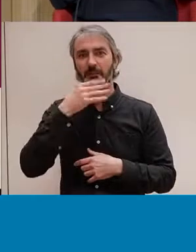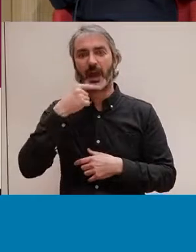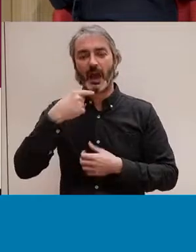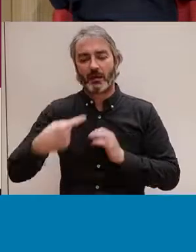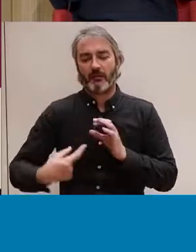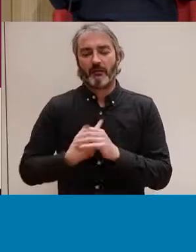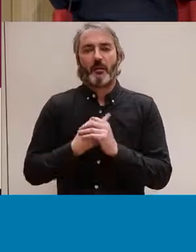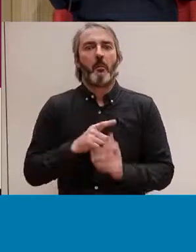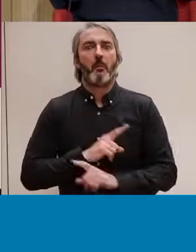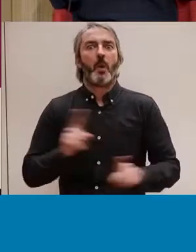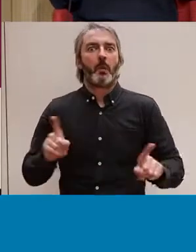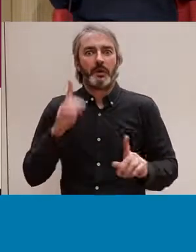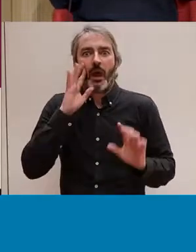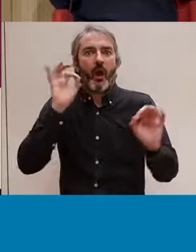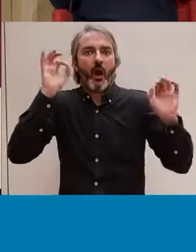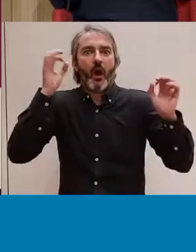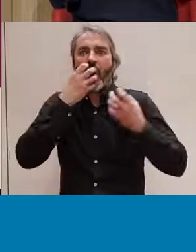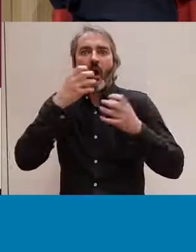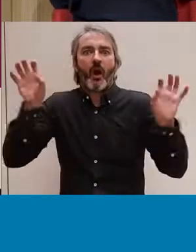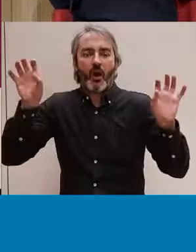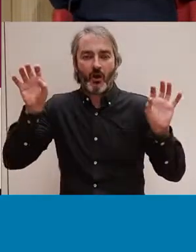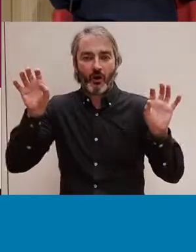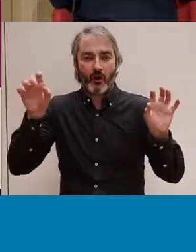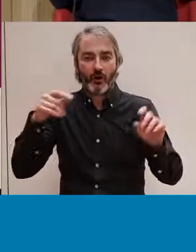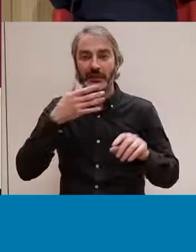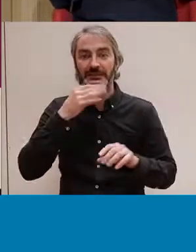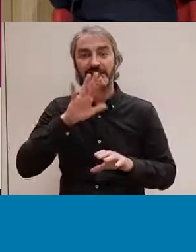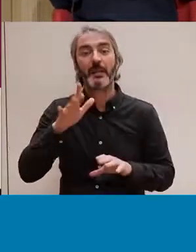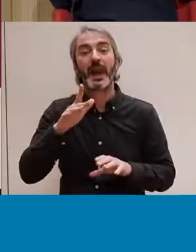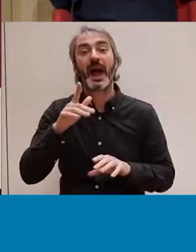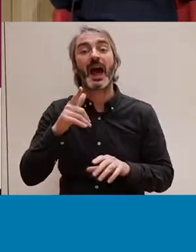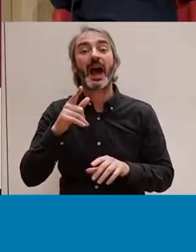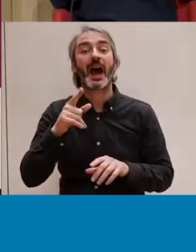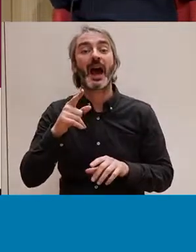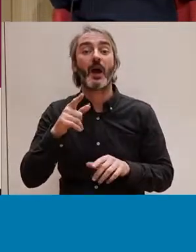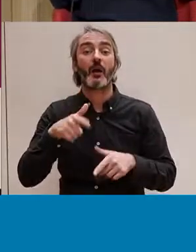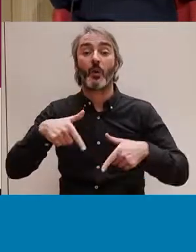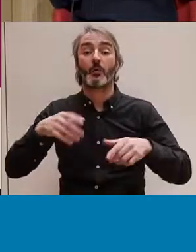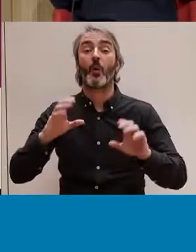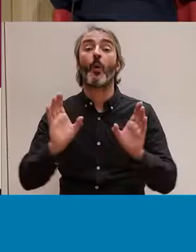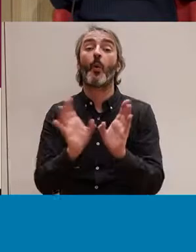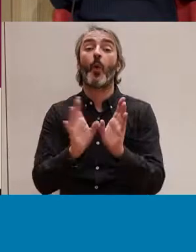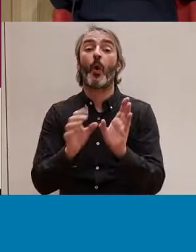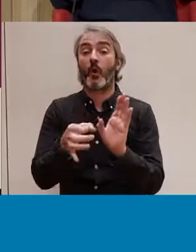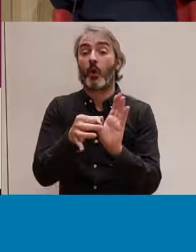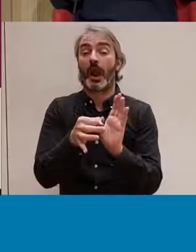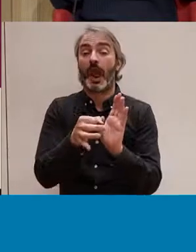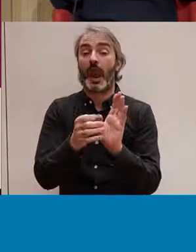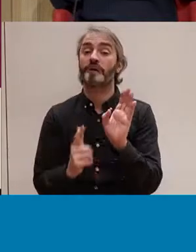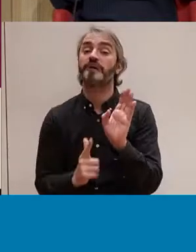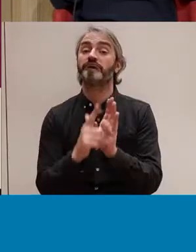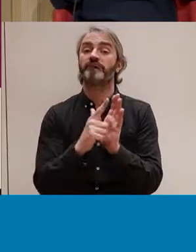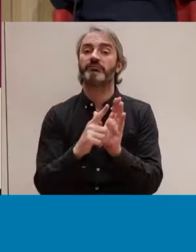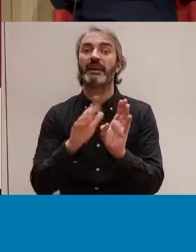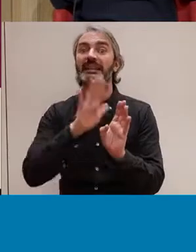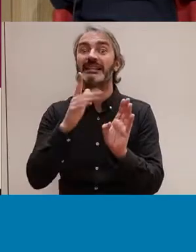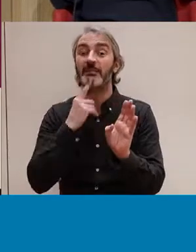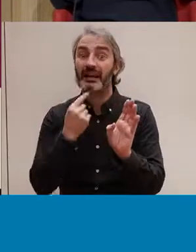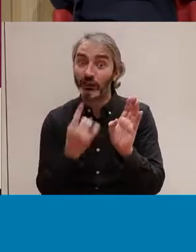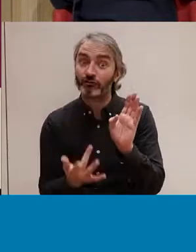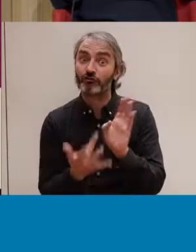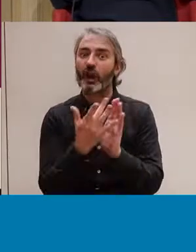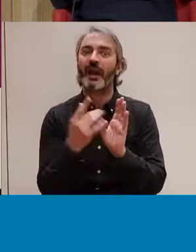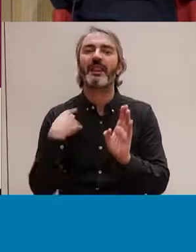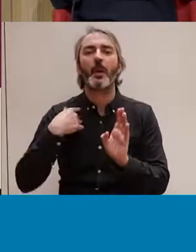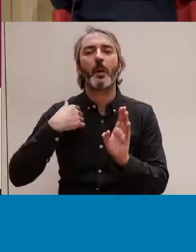Sembla que la penetració en aquesta societat, la penetració anal dels homes cis estigui molt lligada a la pèrdua de masculinitat i,